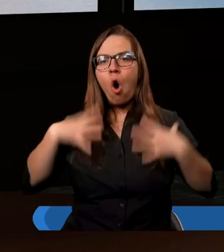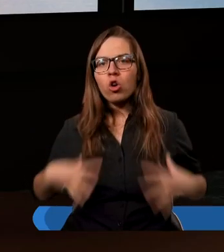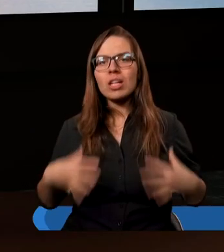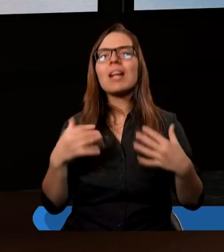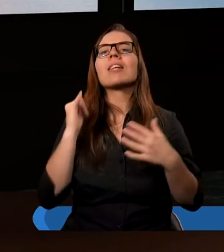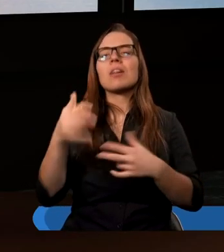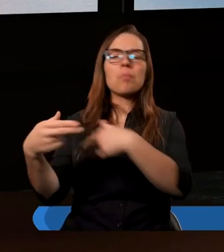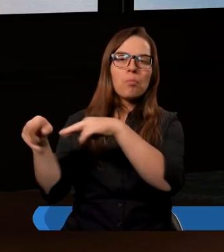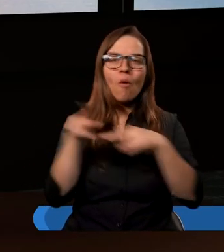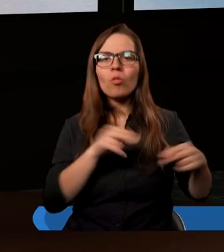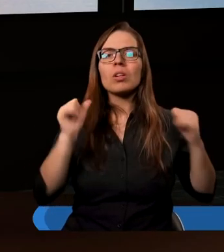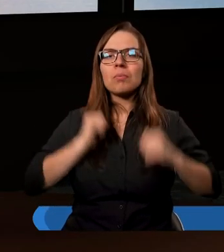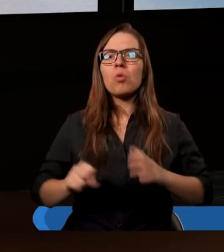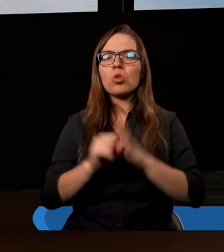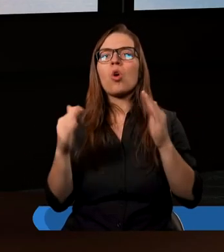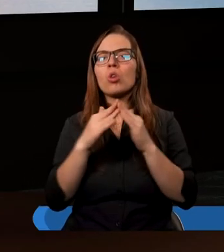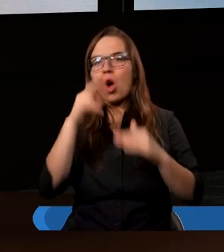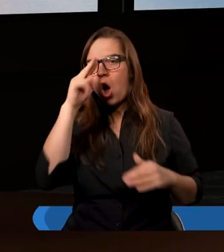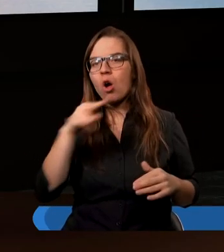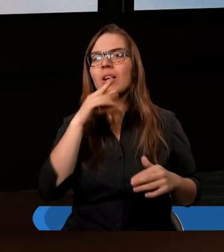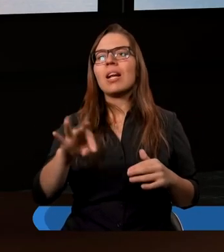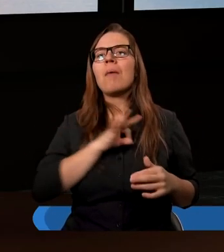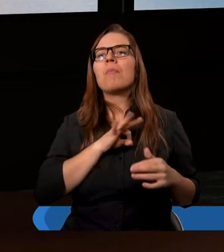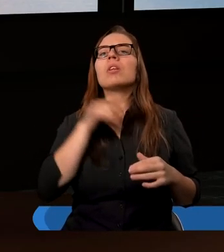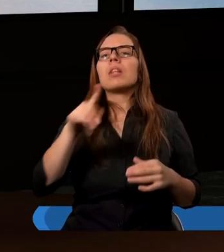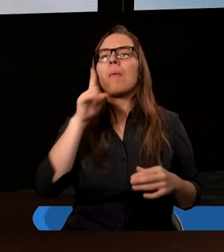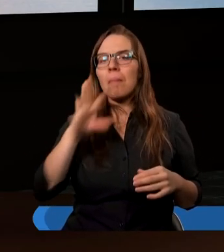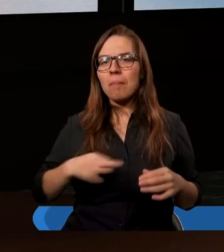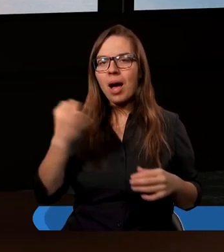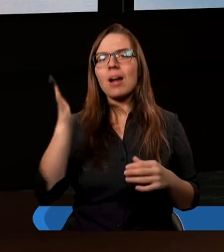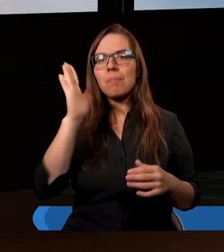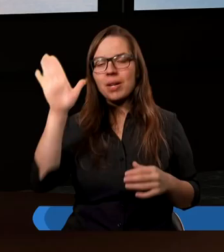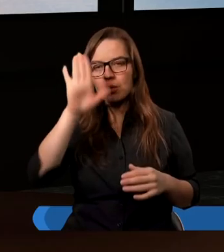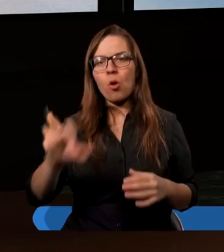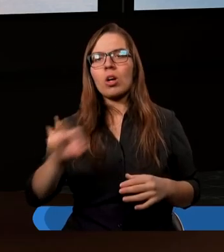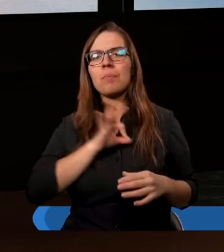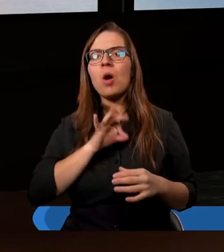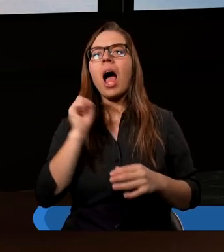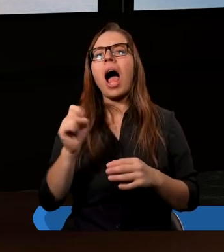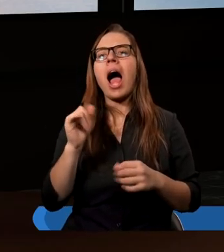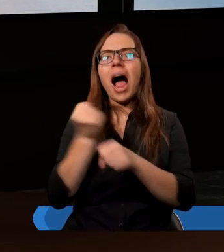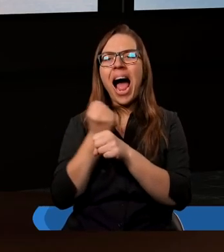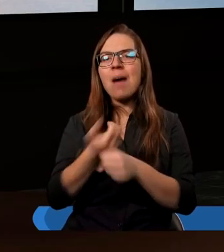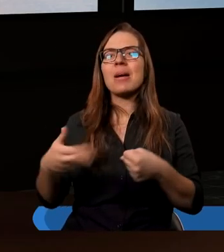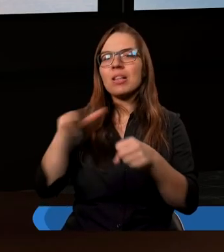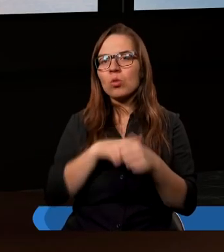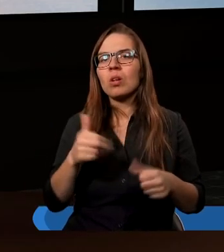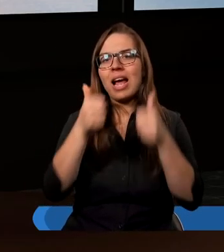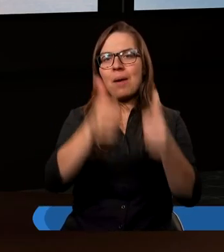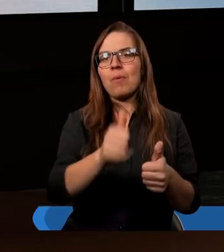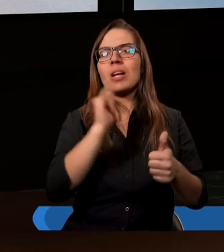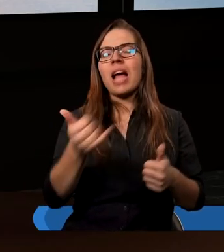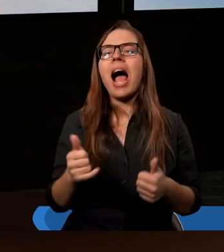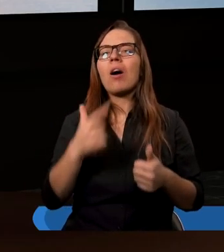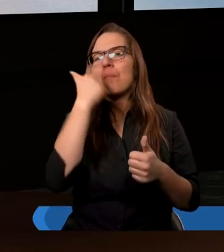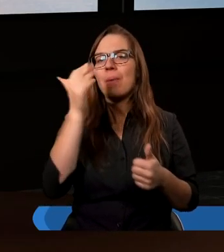i powrócę w pokoju do domu Ojca mego, to Pan będzie Bogiem moim, a kamień, który postawiłem jako